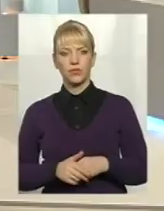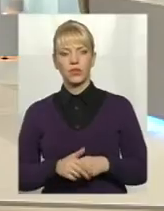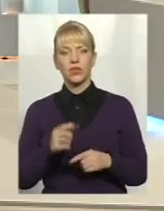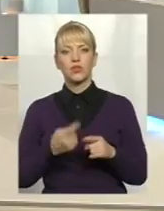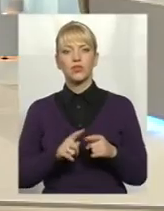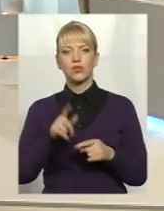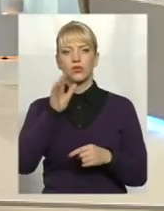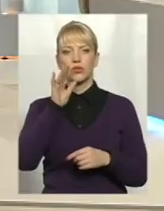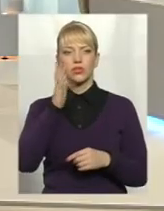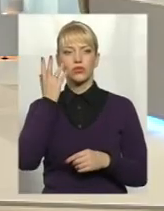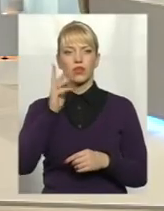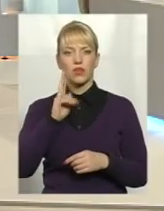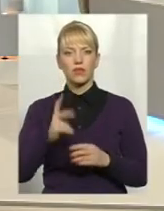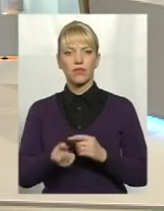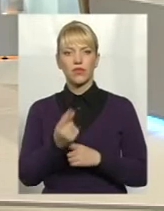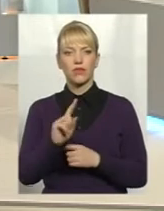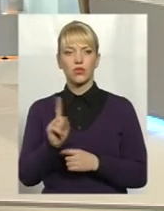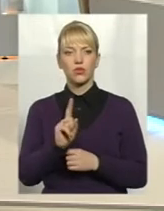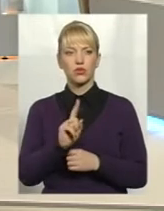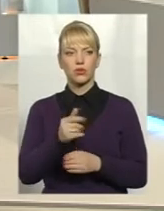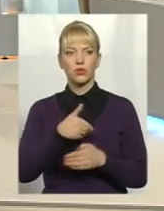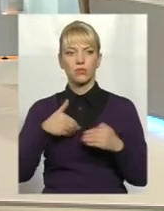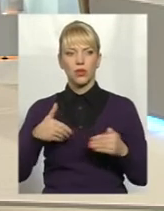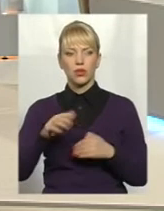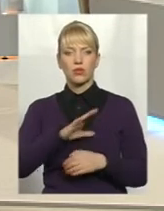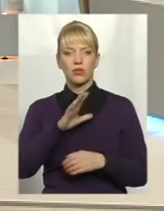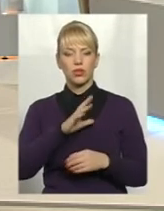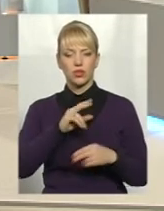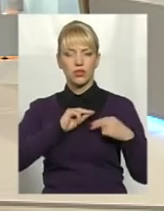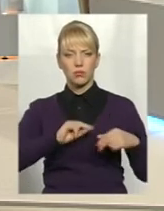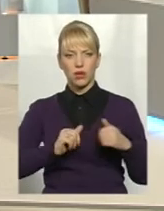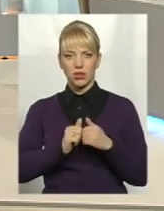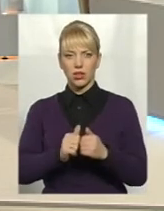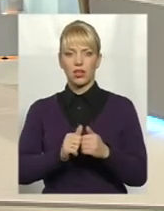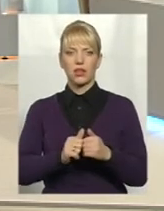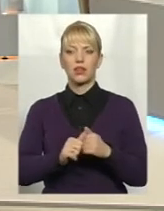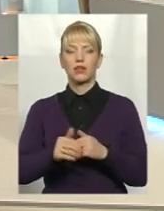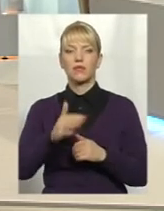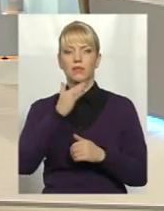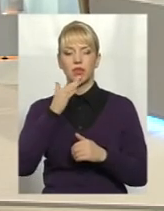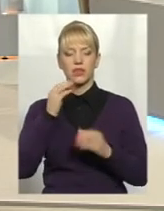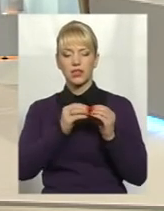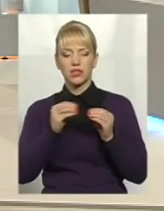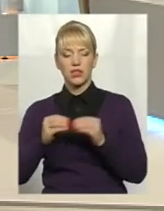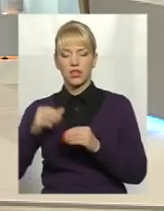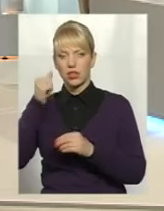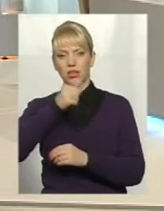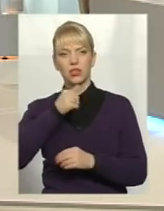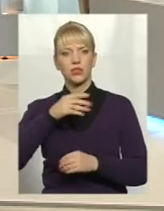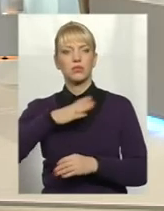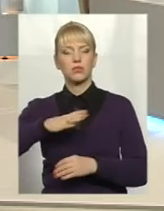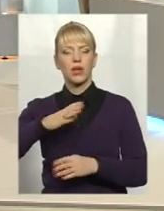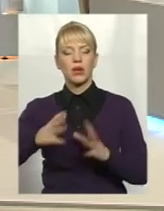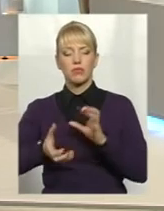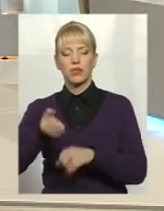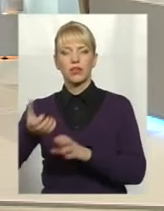того часу, як виявилося, що ми, колишні партнери, десятиріччі, ми підтримують, підтримуючи зв